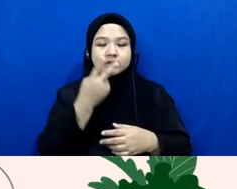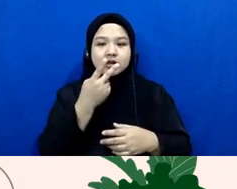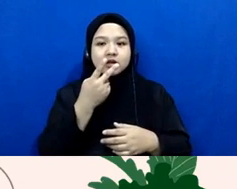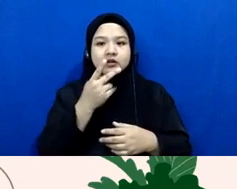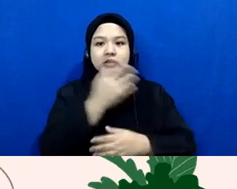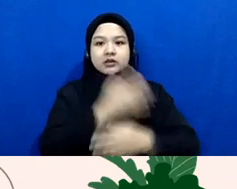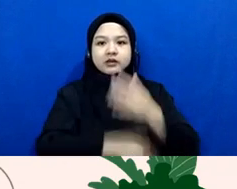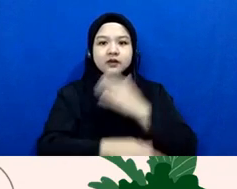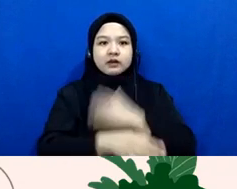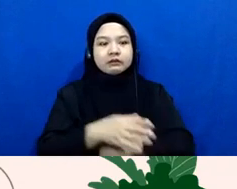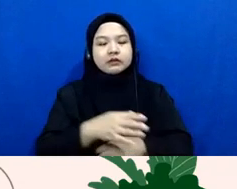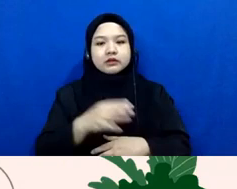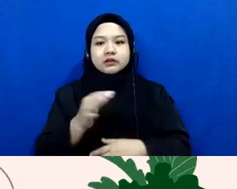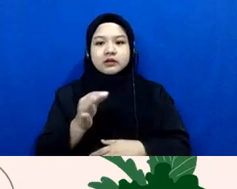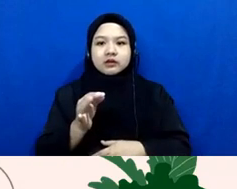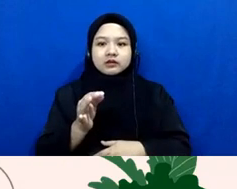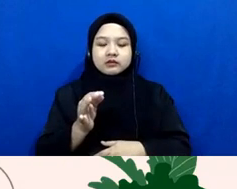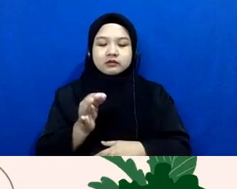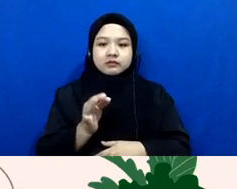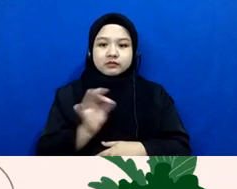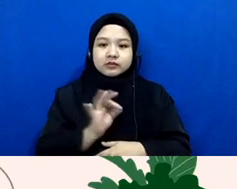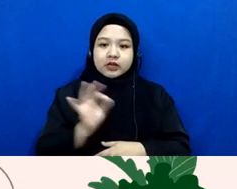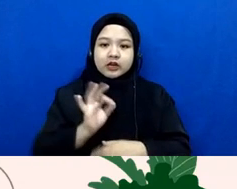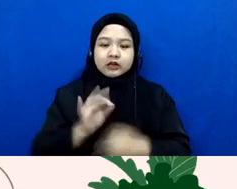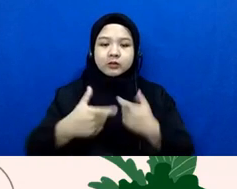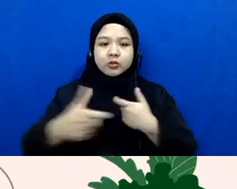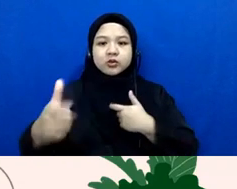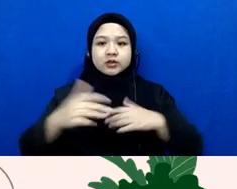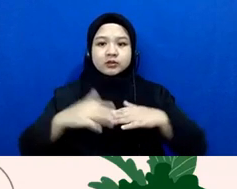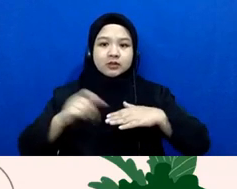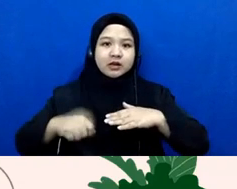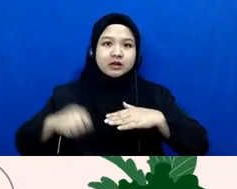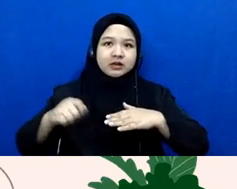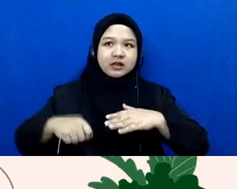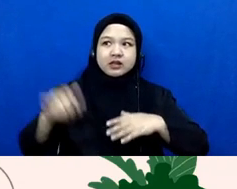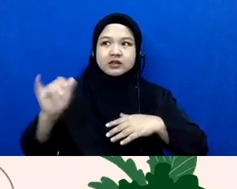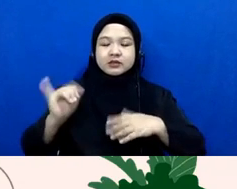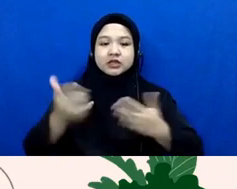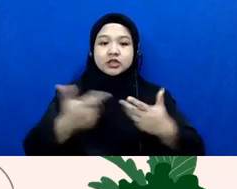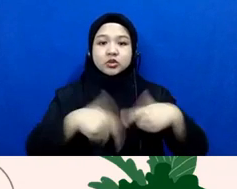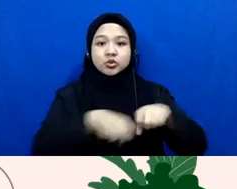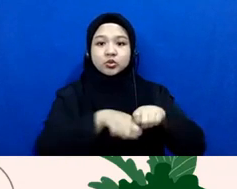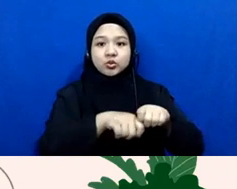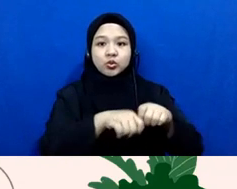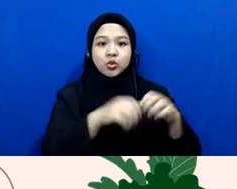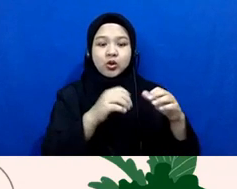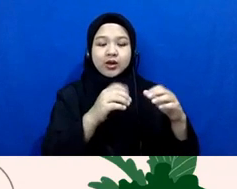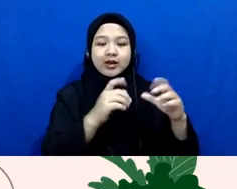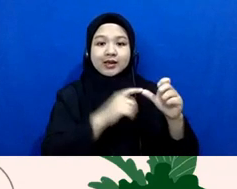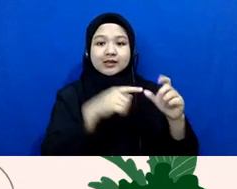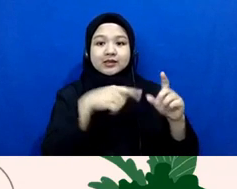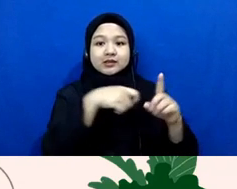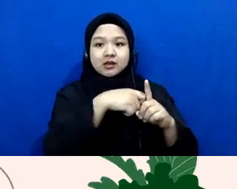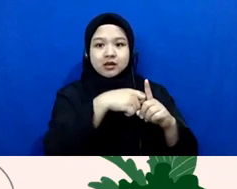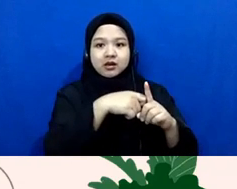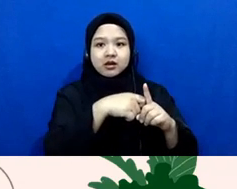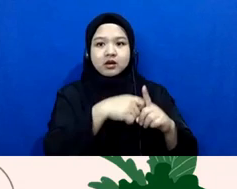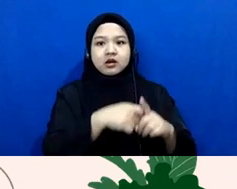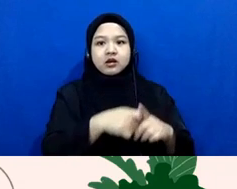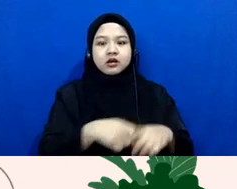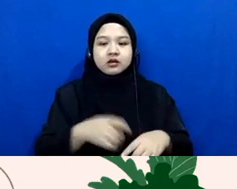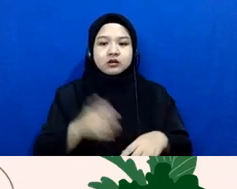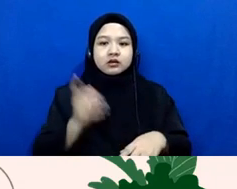tidak mengalami proses peradilan seperti yang quote unquote dijanjikan di SK itu maka itu sangat